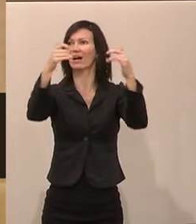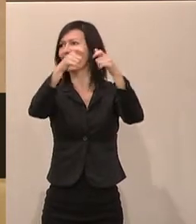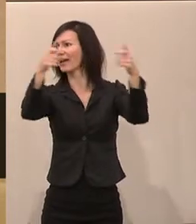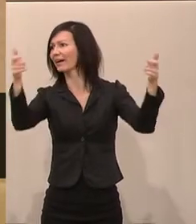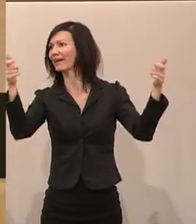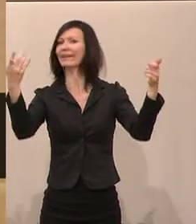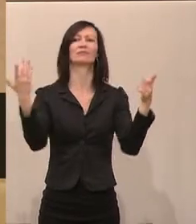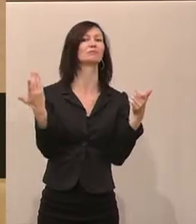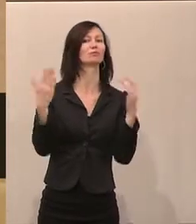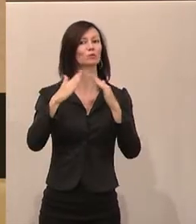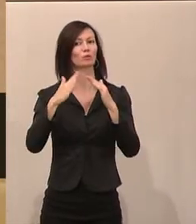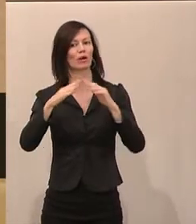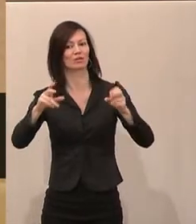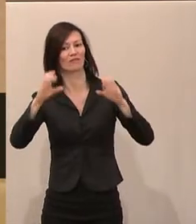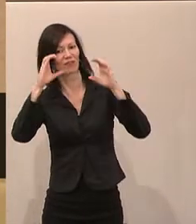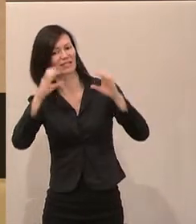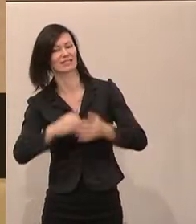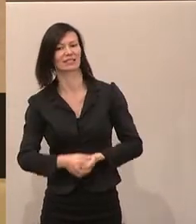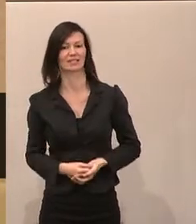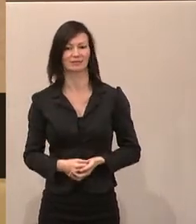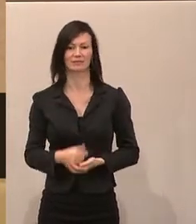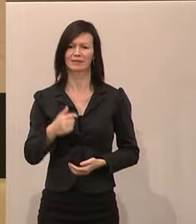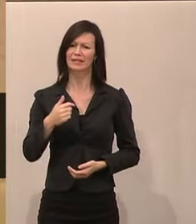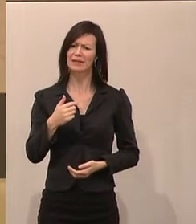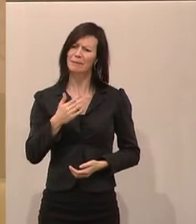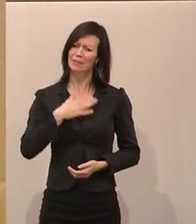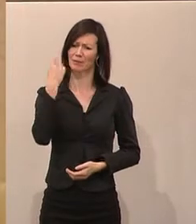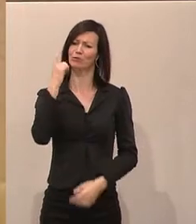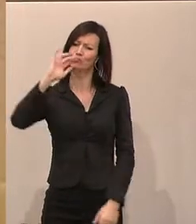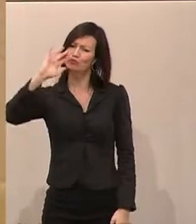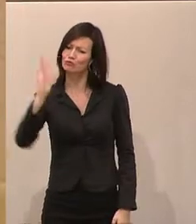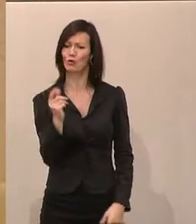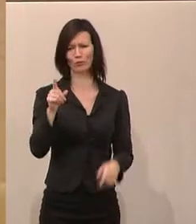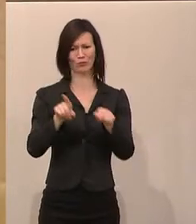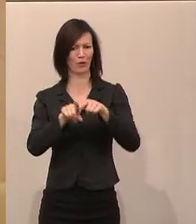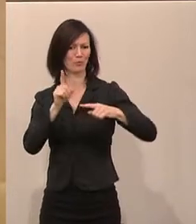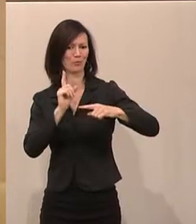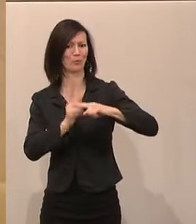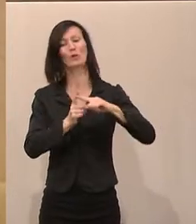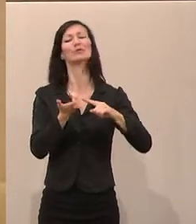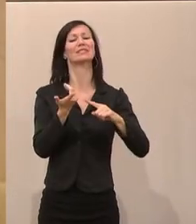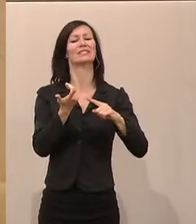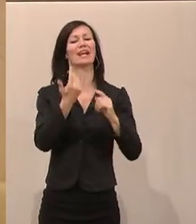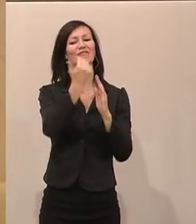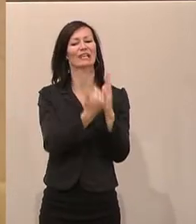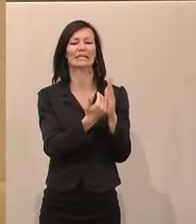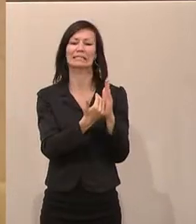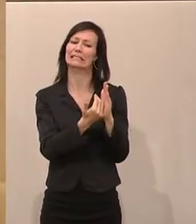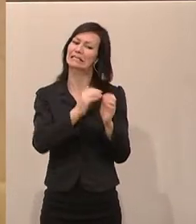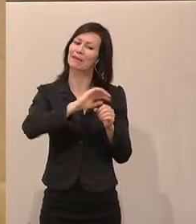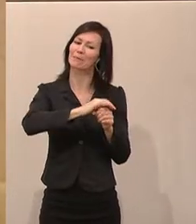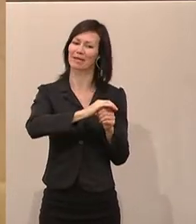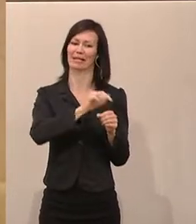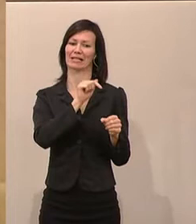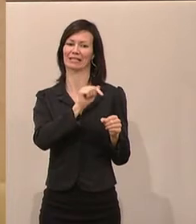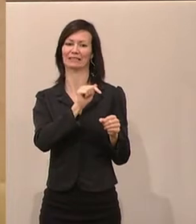Ich finde es schön und absolut positiv, dass die Liste Pilz sich nach meinem Ausschehen scheiden sich mit geballter Kraft